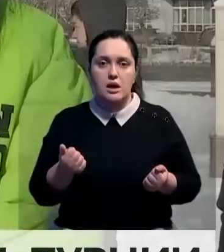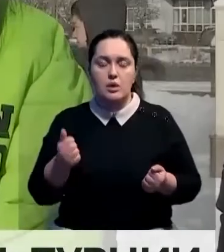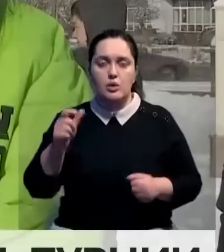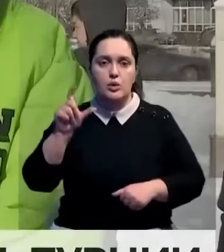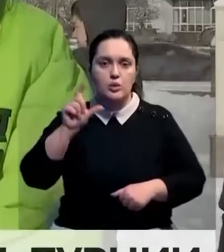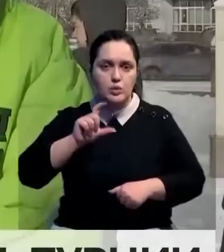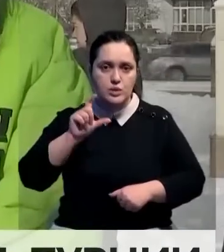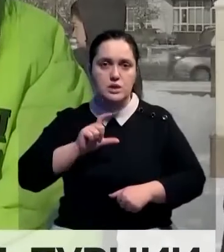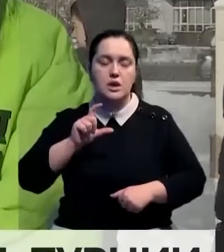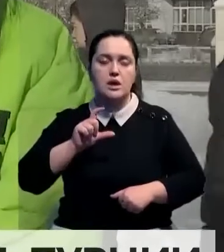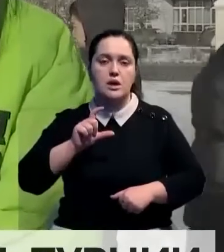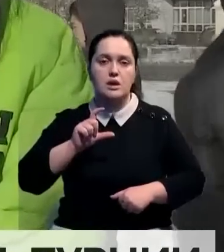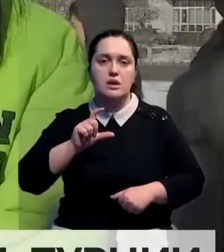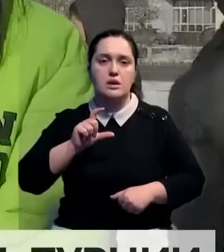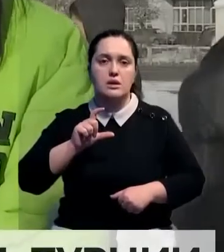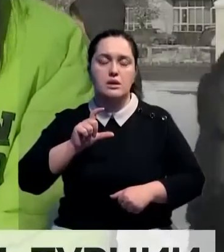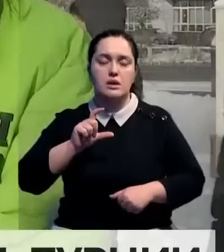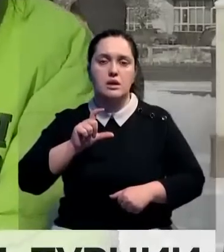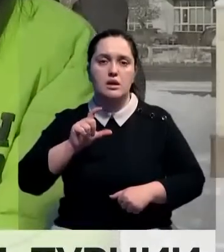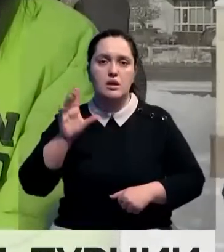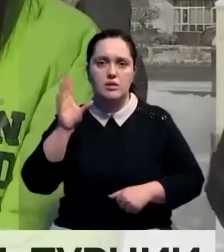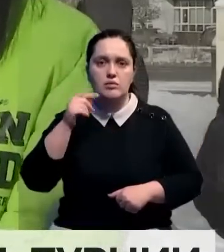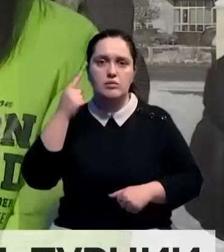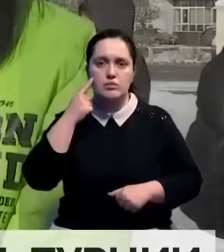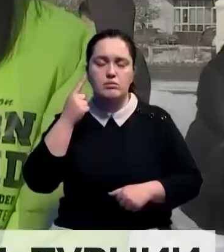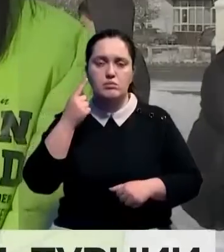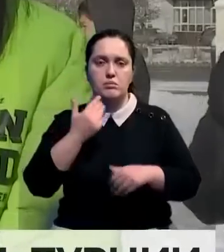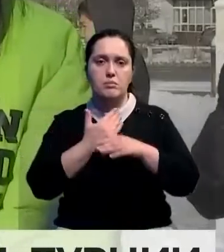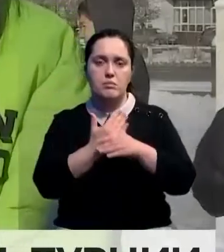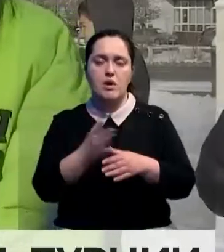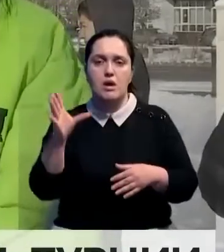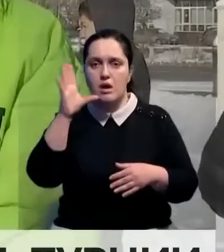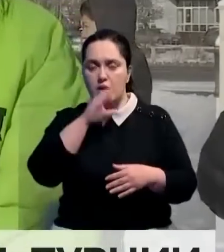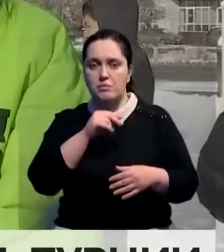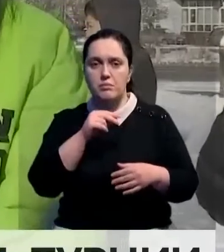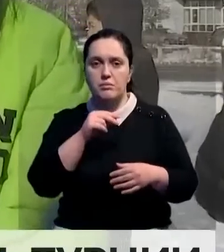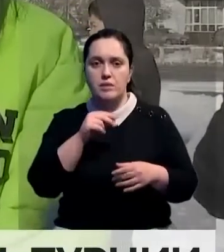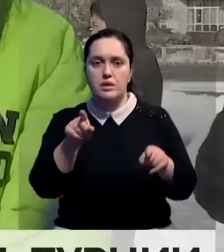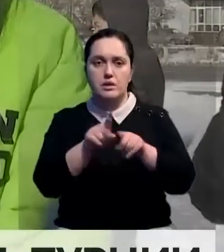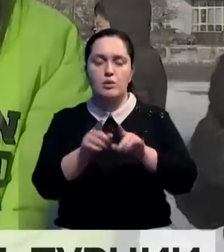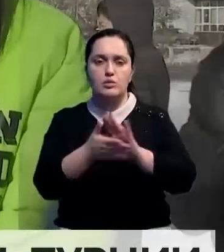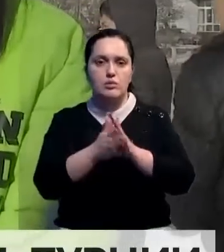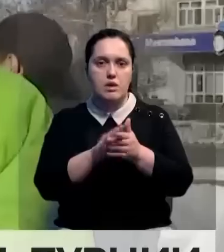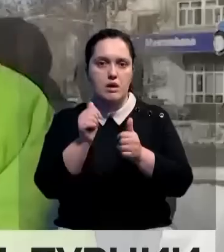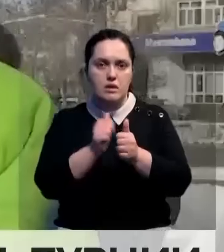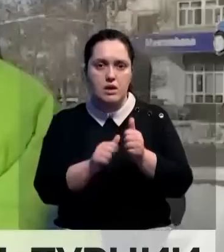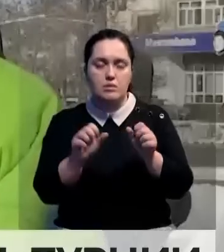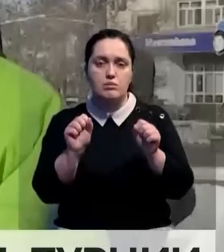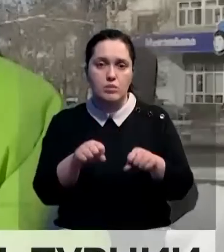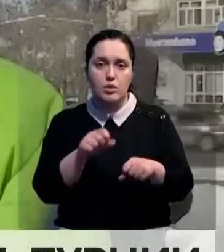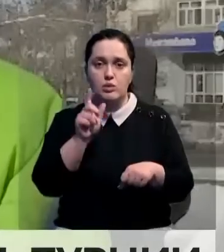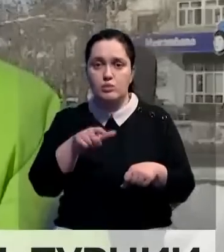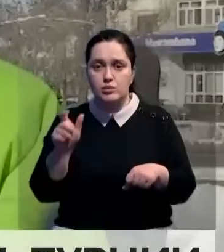Турции, я думаю, что это все дойдет и поможет, потому что в такой ситуации может оказаться каждый. Люди